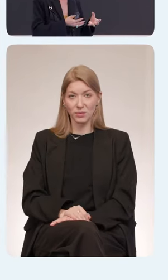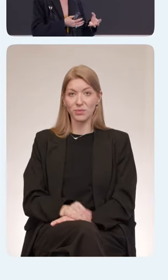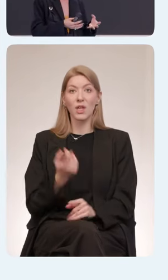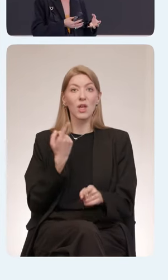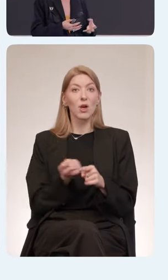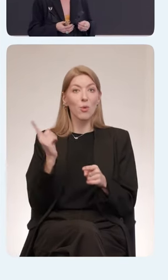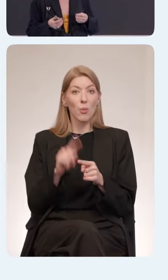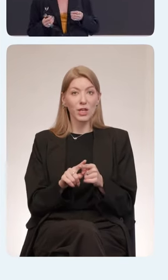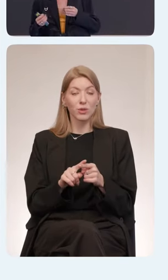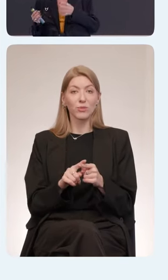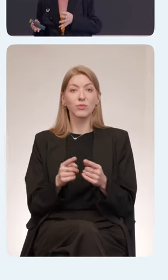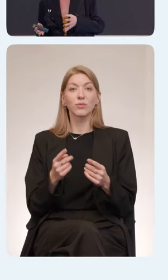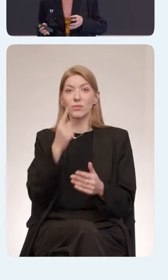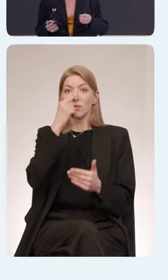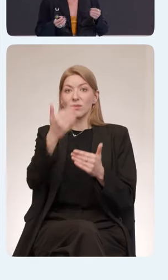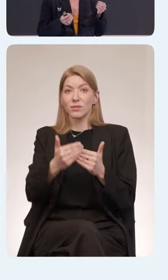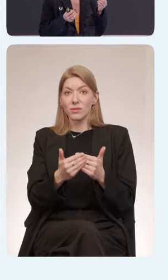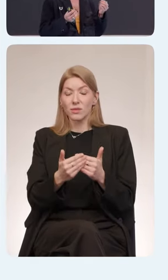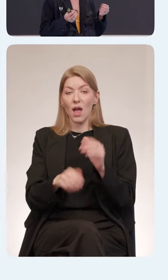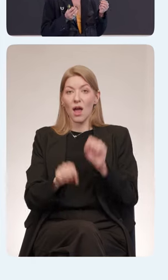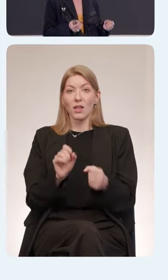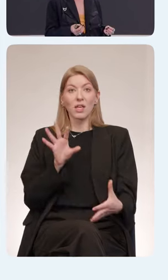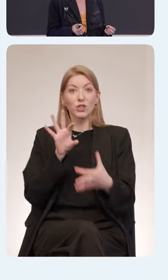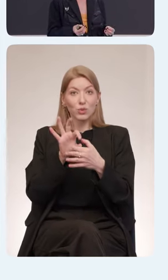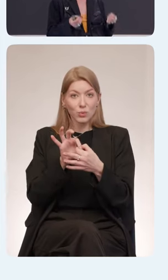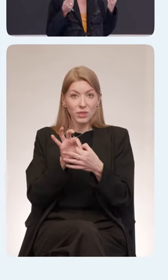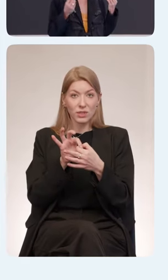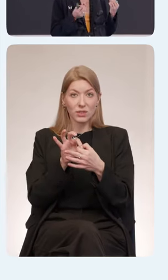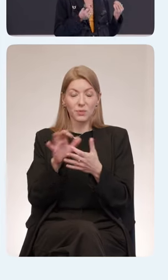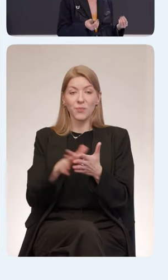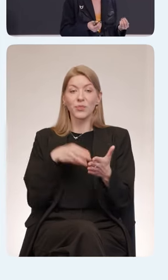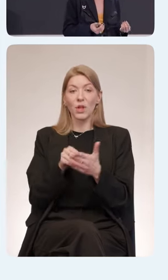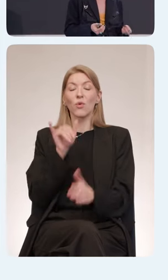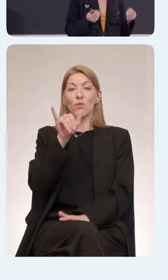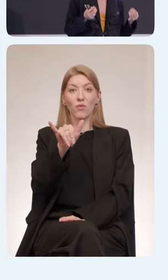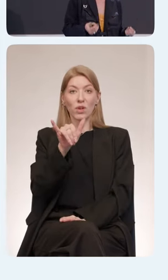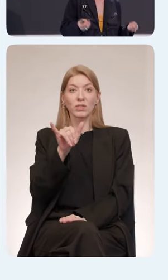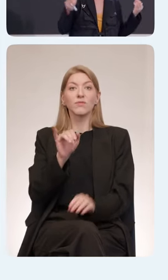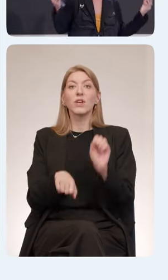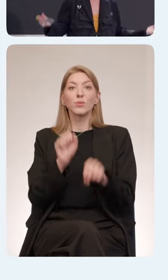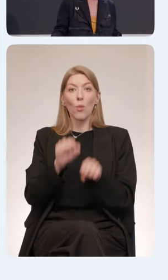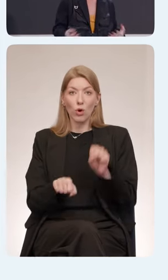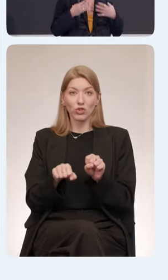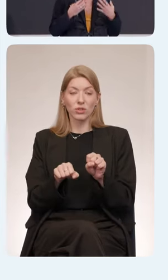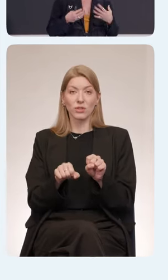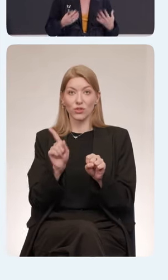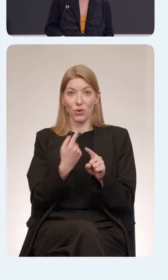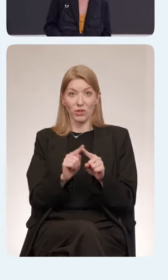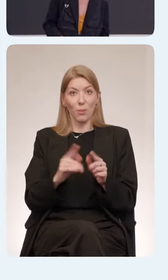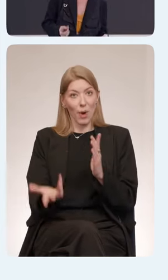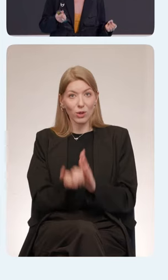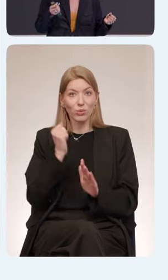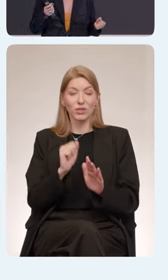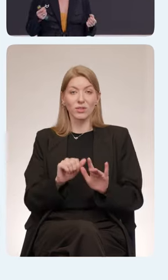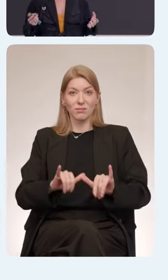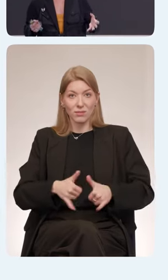к внедрению доступности гибко, то ваши шансы на то, что у вас получится, возрастают очень сильно.